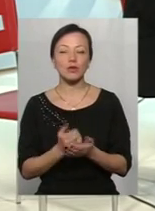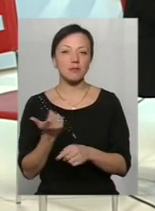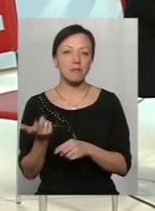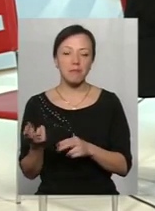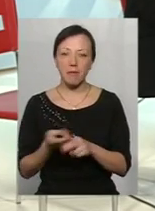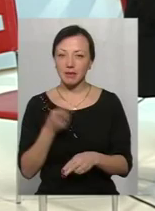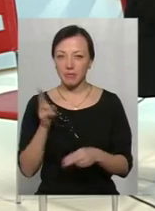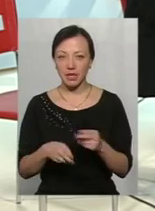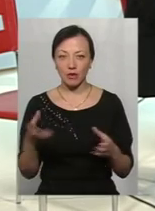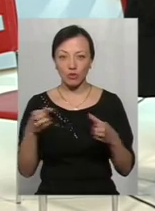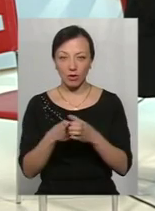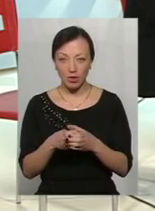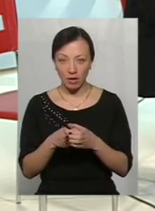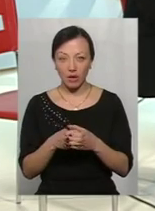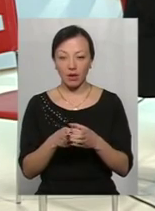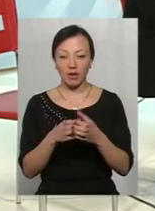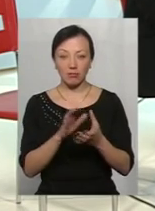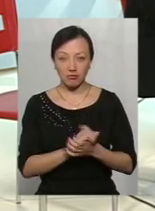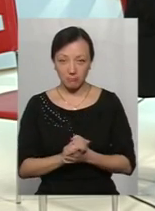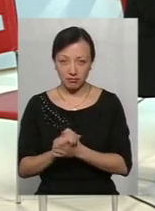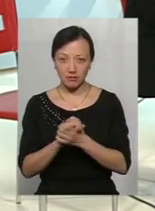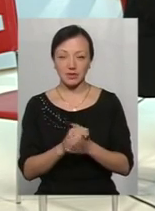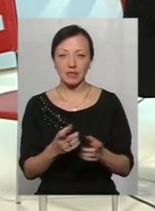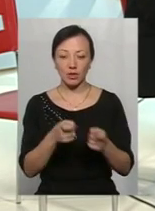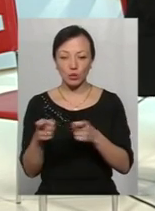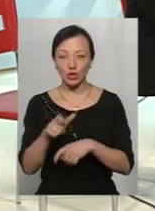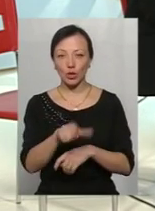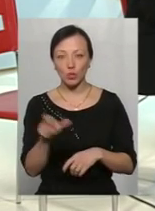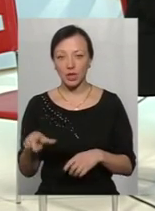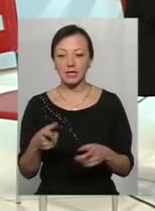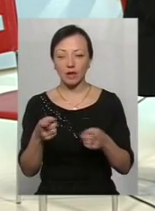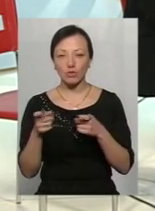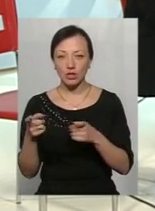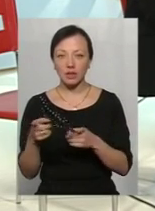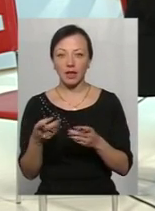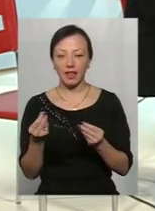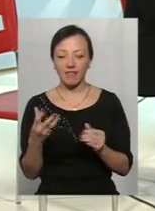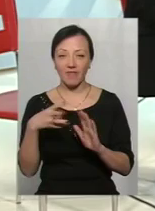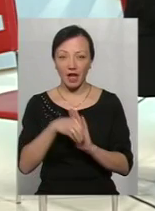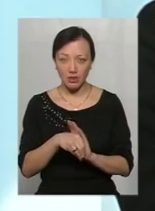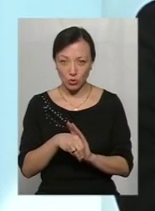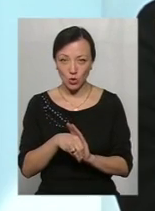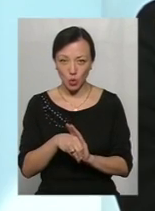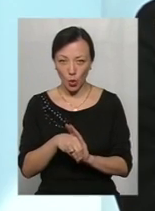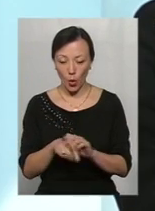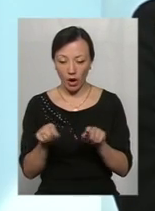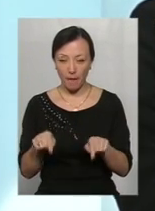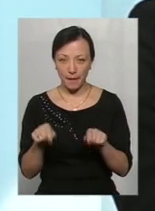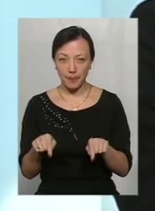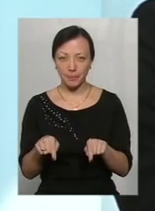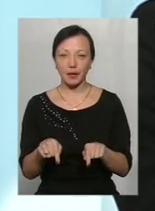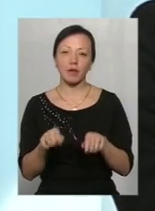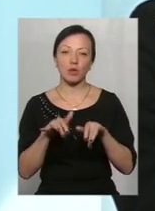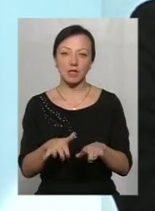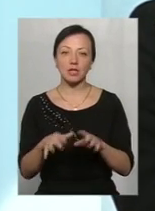якщо громаді вдається мобілізувати внутрішній ресурс, залучити людей, залучити внутрішнього інвестора, от тоді процес розвитку громади